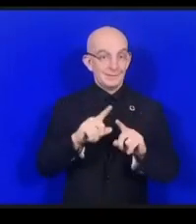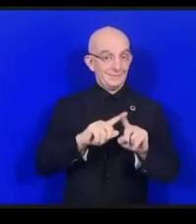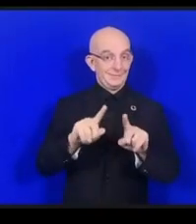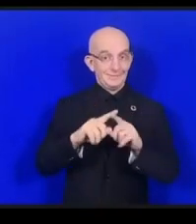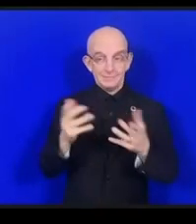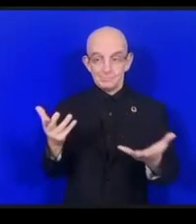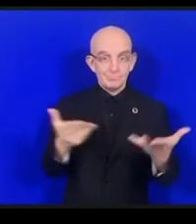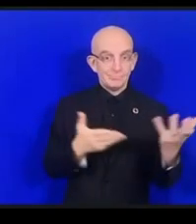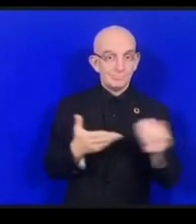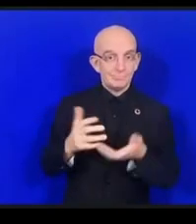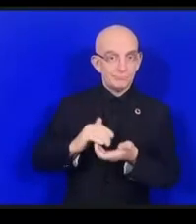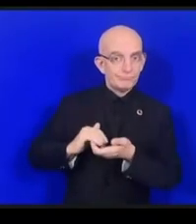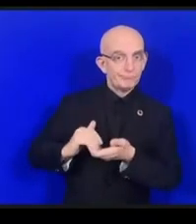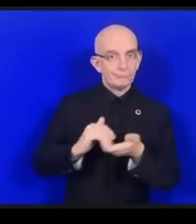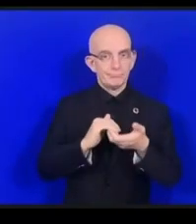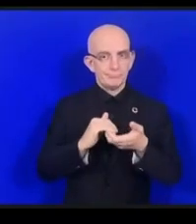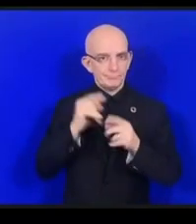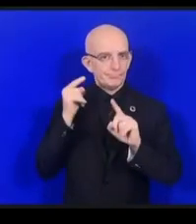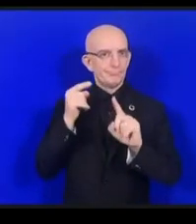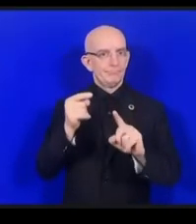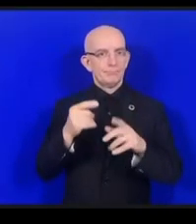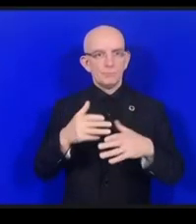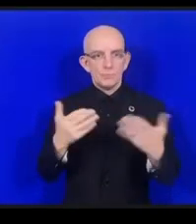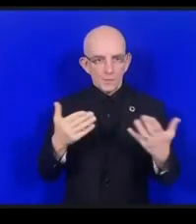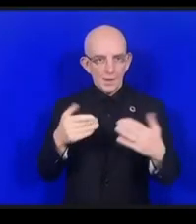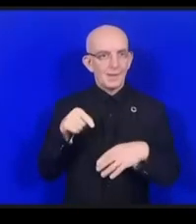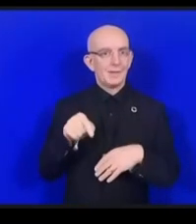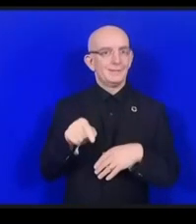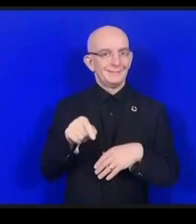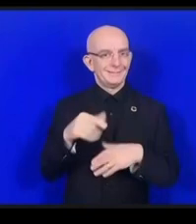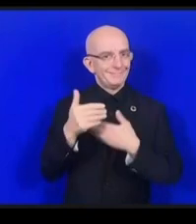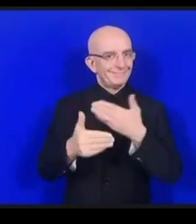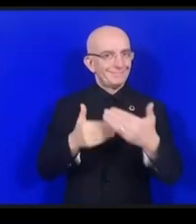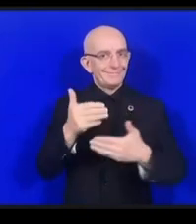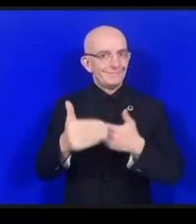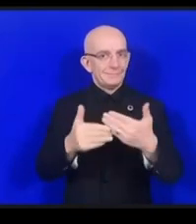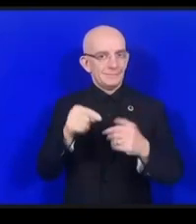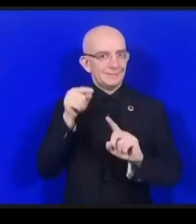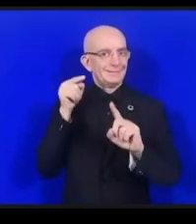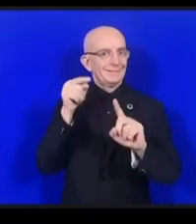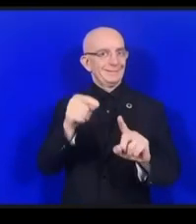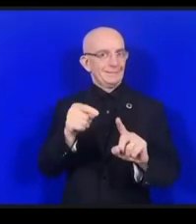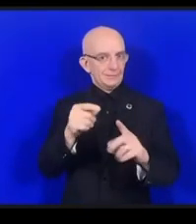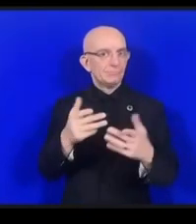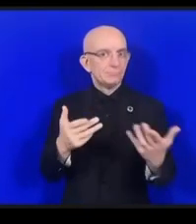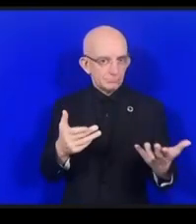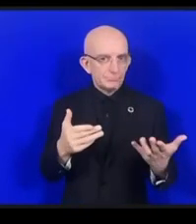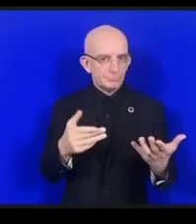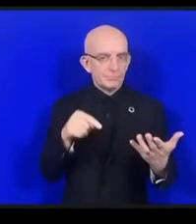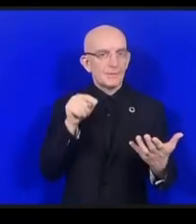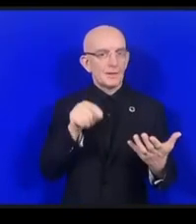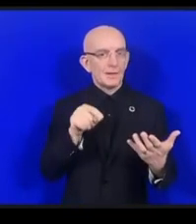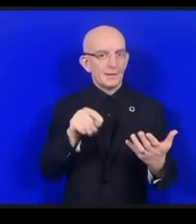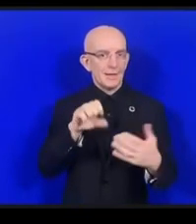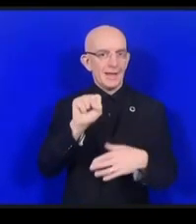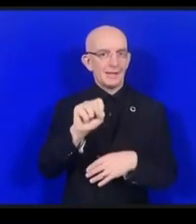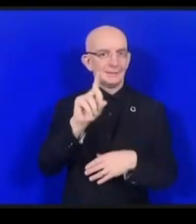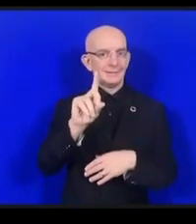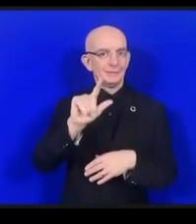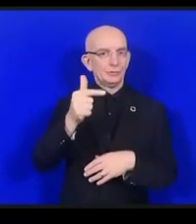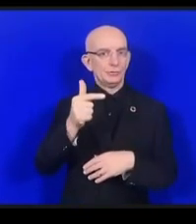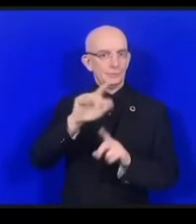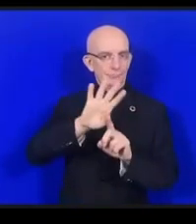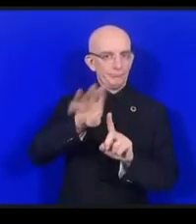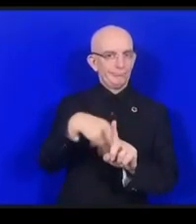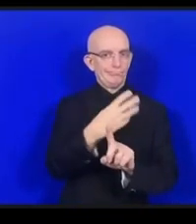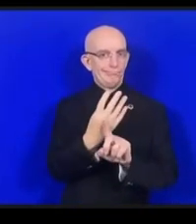それが今回のセッションのトピックですそしてダイナミックコアリーションはそれぞれの作業の中でそれぞ